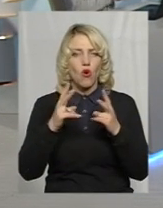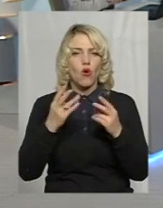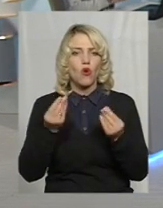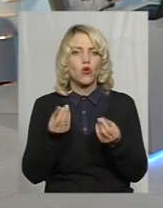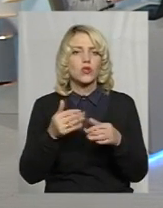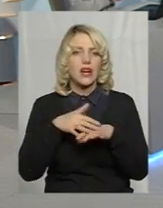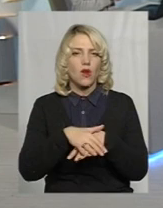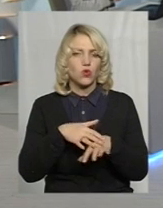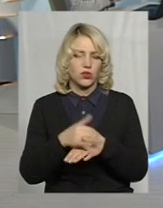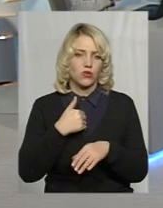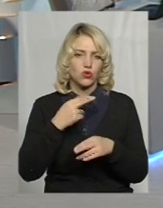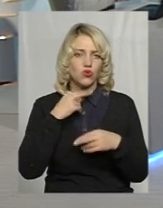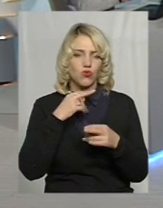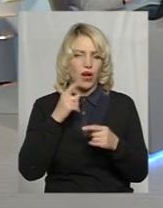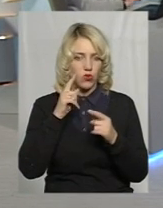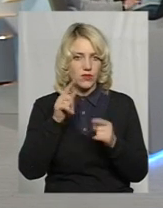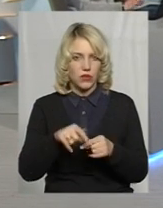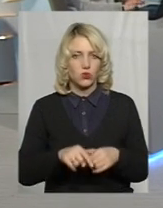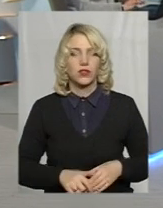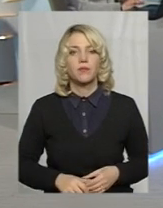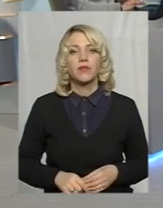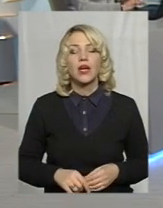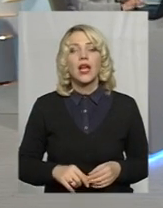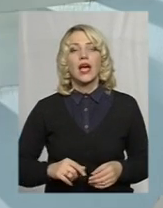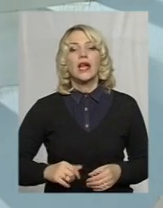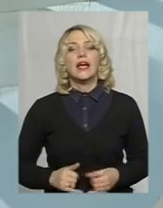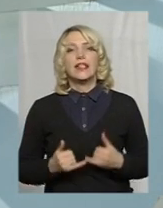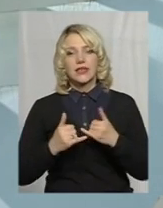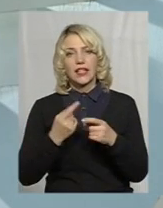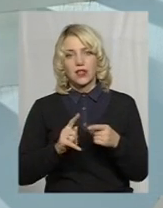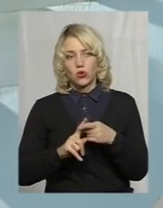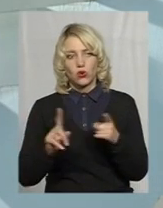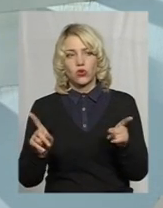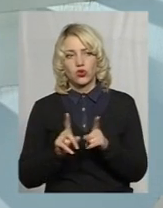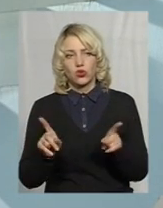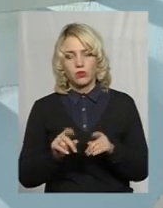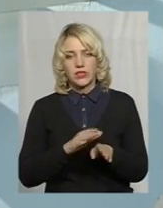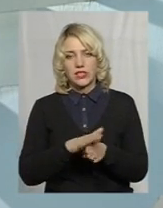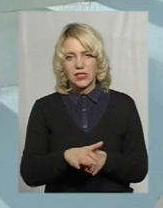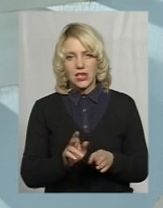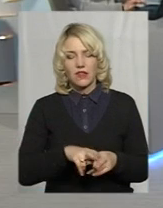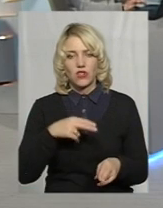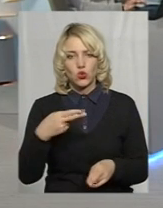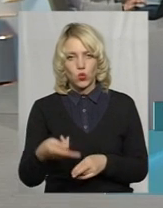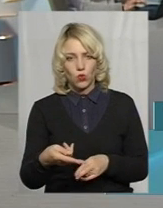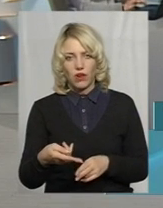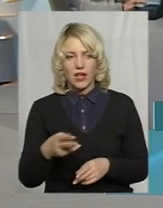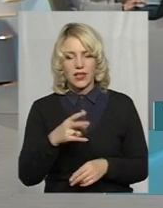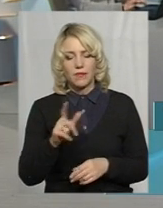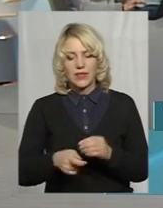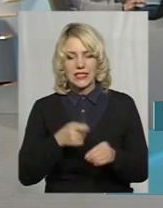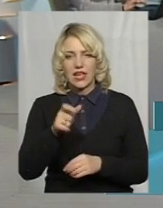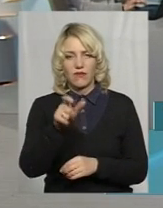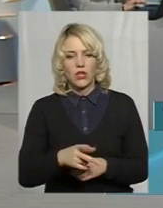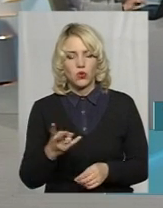хочемо звернути увагу. Зрозуміло. Для того, щоб здійснити відшкодування, заявнику